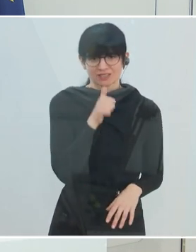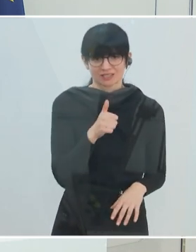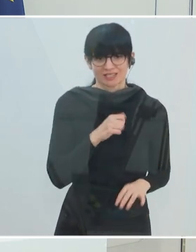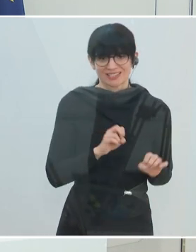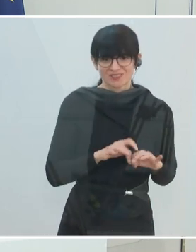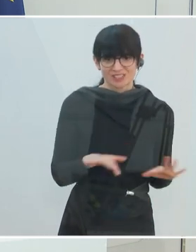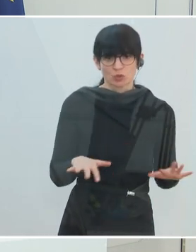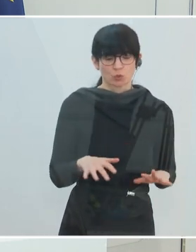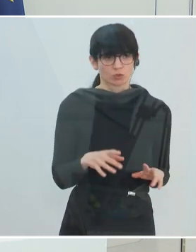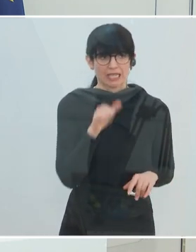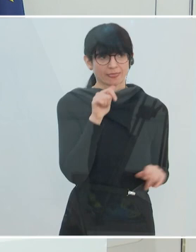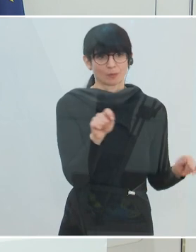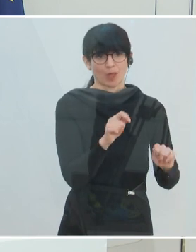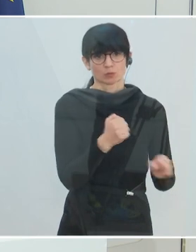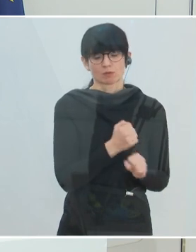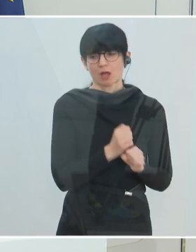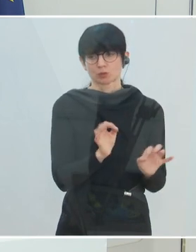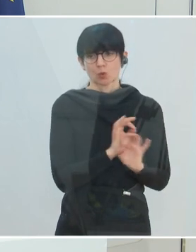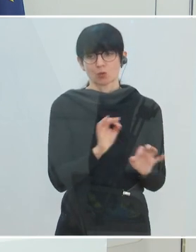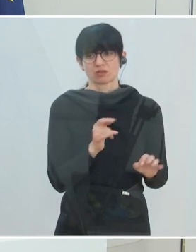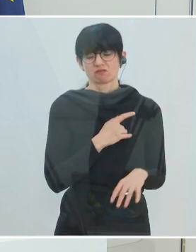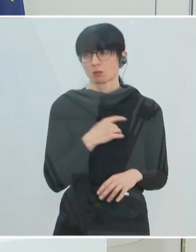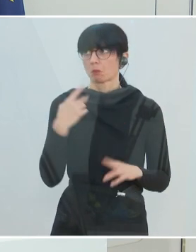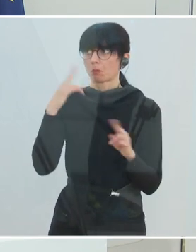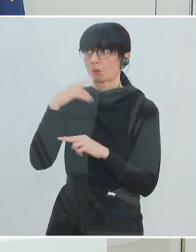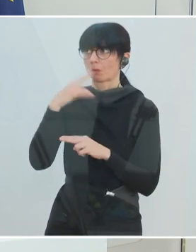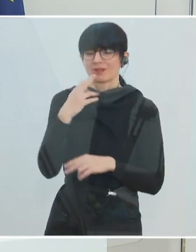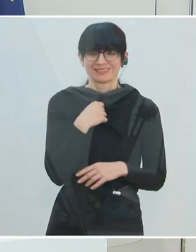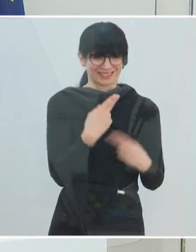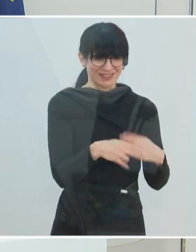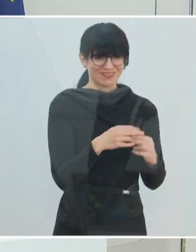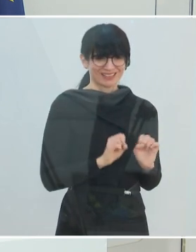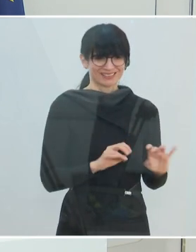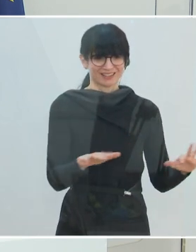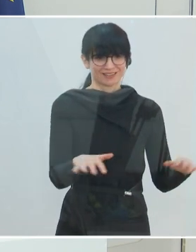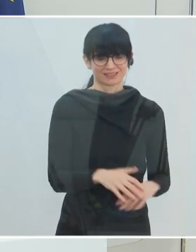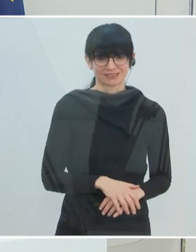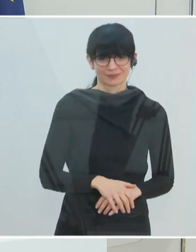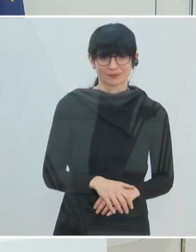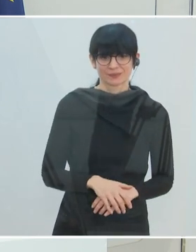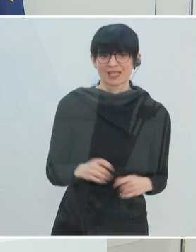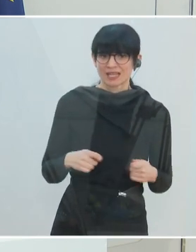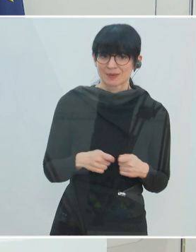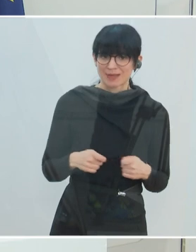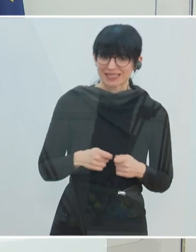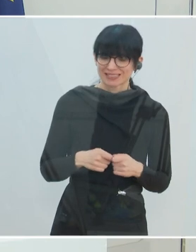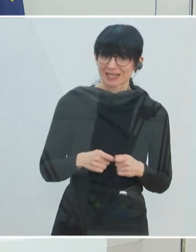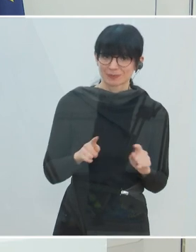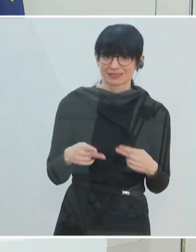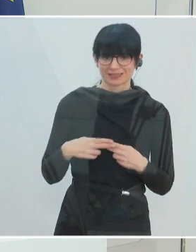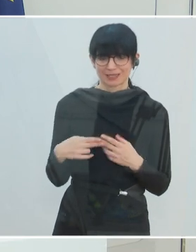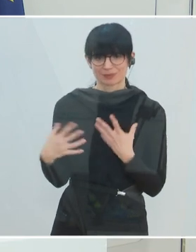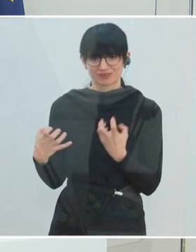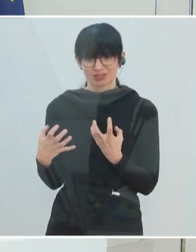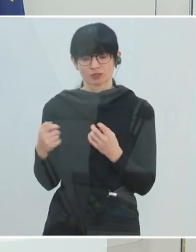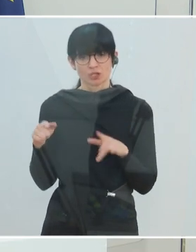lässt uns nicht aus, nur weil wir so tun, wie wenn es nicht da wäre. Auf der anderen Seite haben diese Maßnahmen Nebenwirkungen und